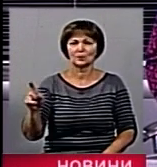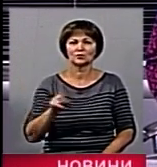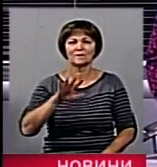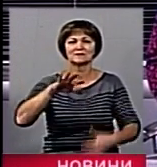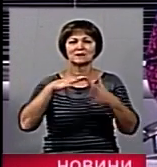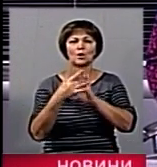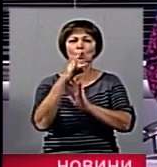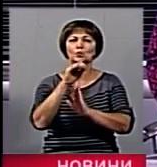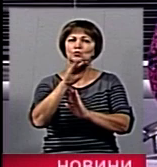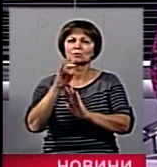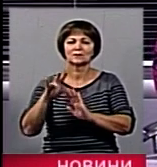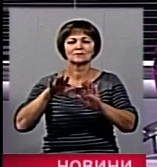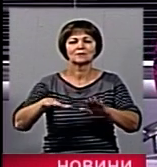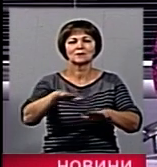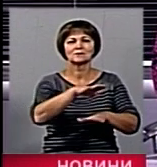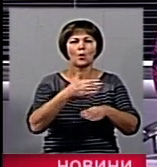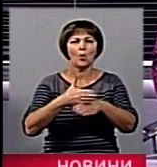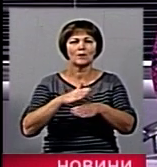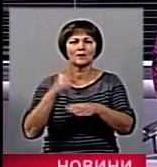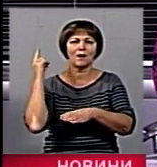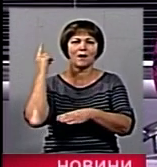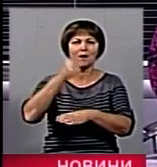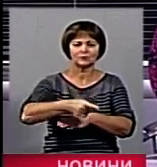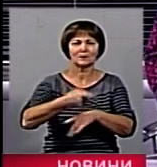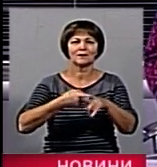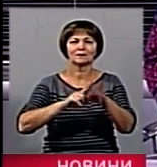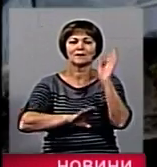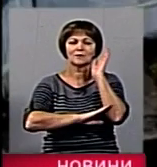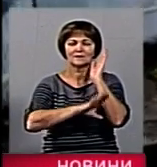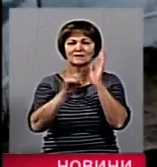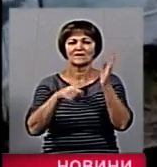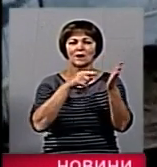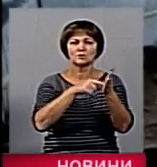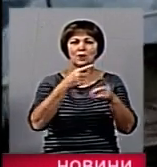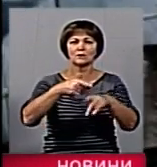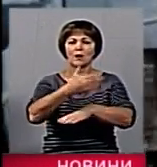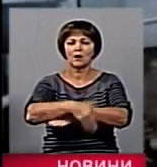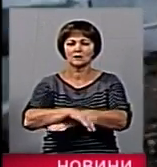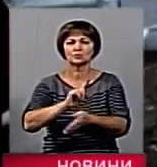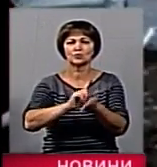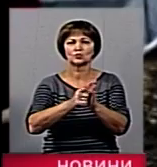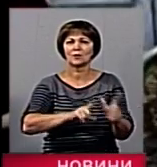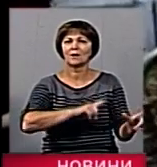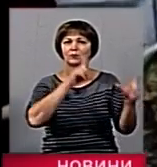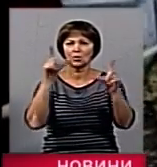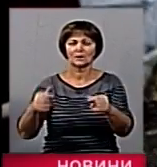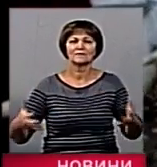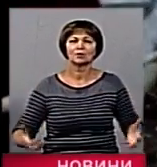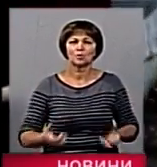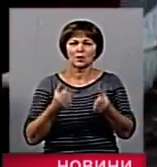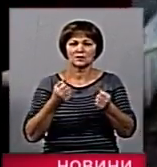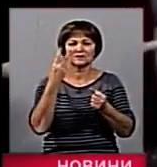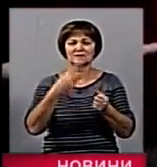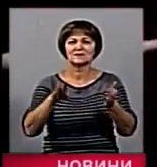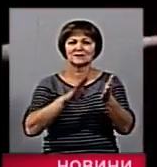в селищі Ружину в районі кооперативного ринку впало аварійне дерево. За вказаною адресою оперативно виїхали рятувальники відділення 21